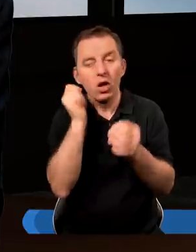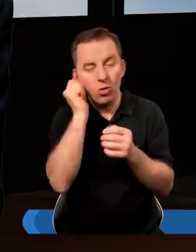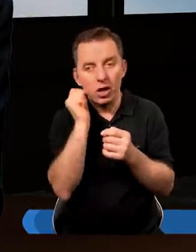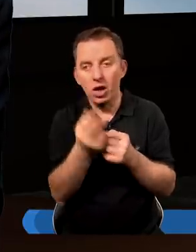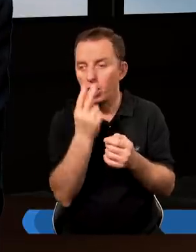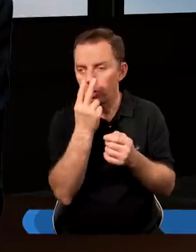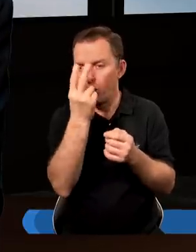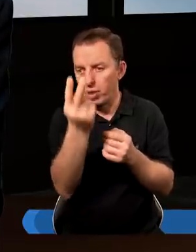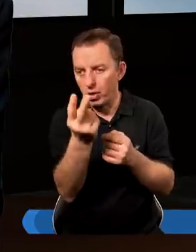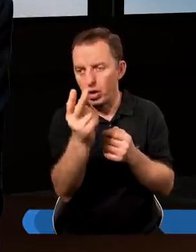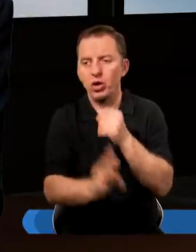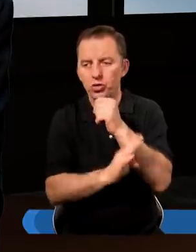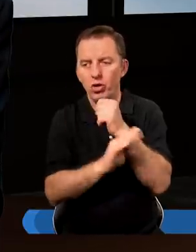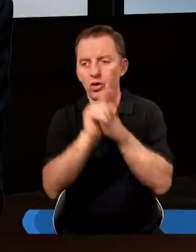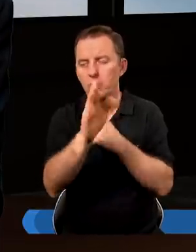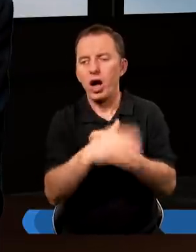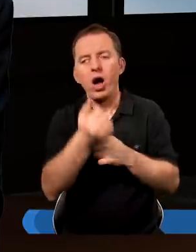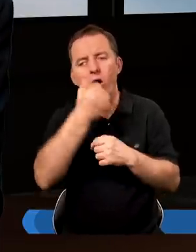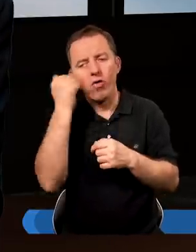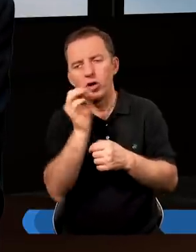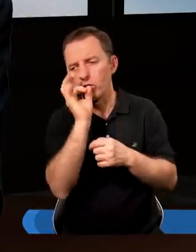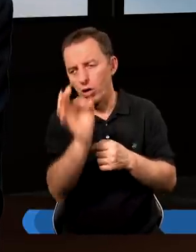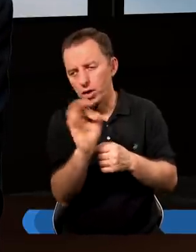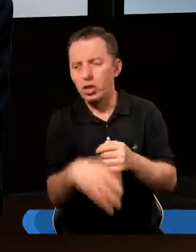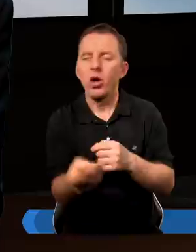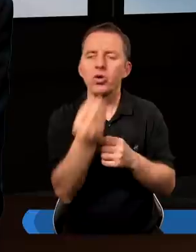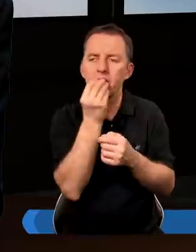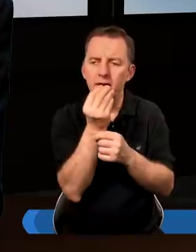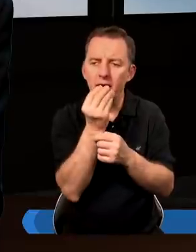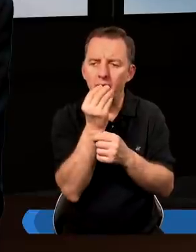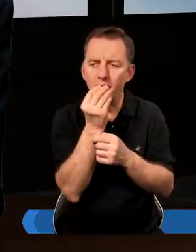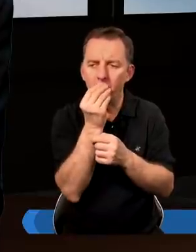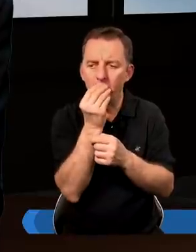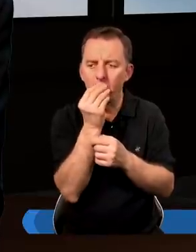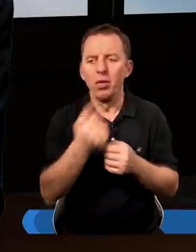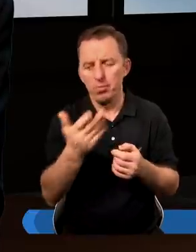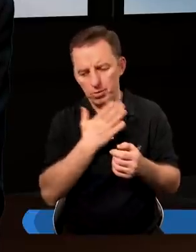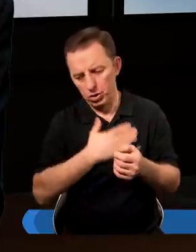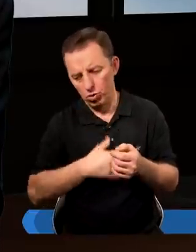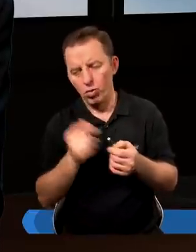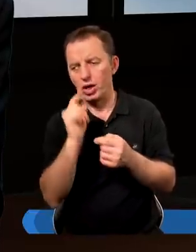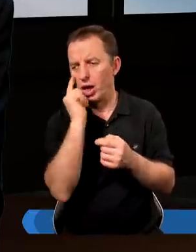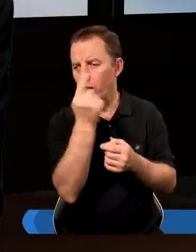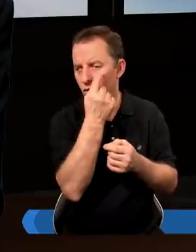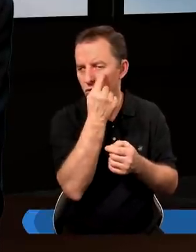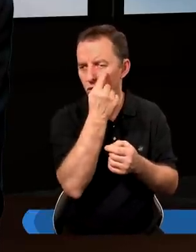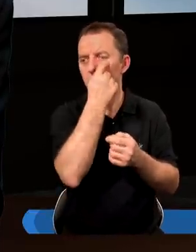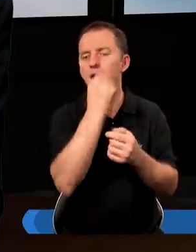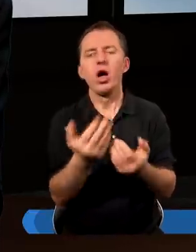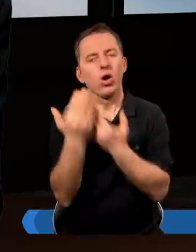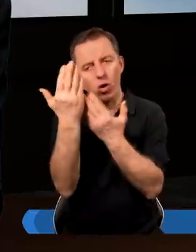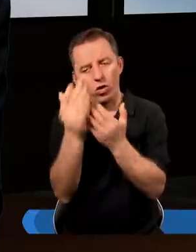A gdy kobieta zobaczyła, że drzewo to ma owoce dobre do jedzenia, że były miłe dla oczu,